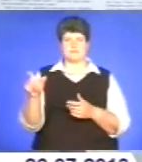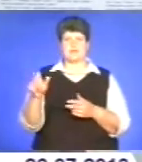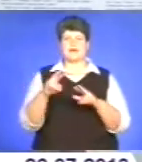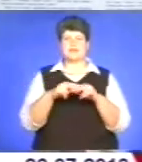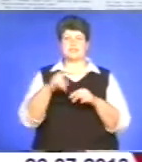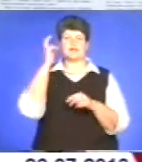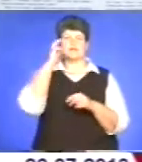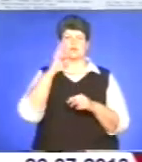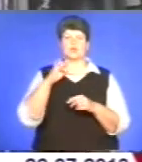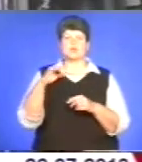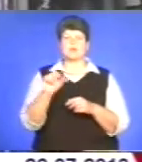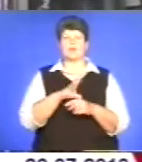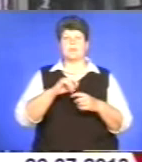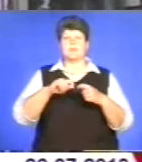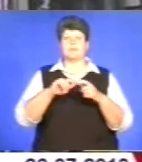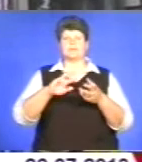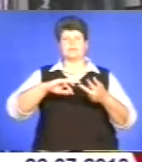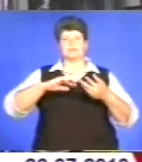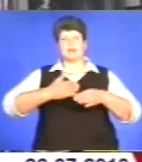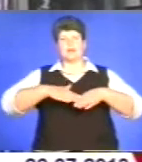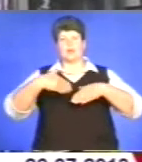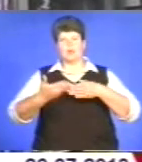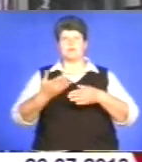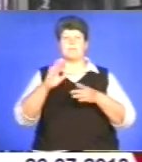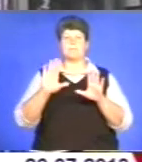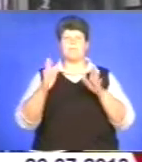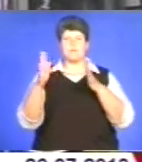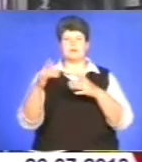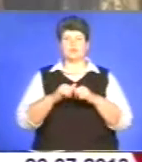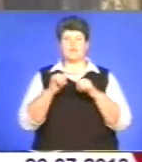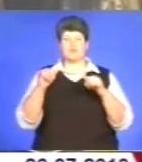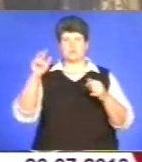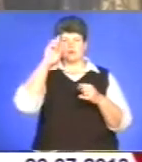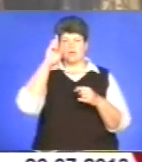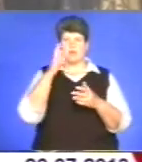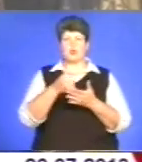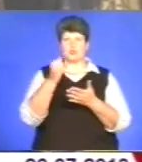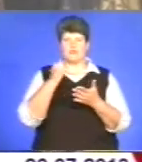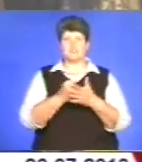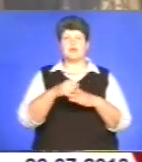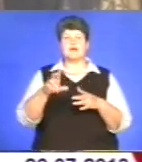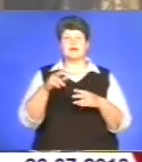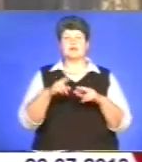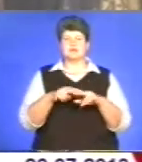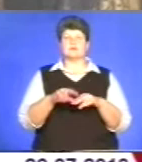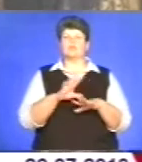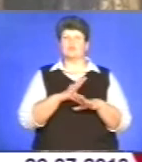Київської Русі стало переломним моментом у розвитку держави, хоча утвердження християнства тривалий і складний процес.